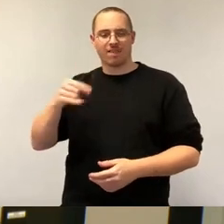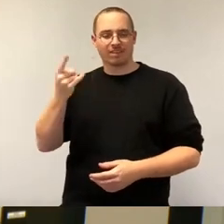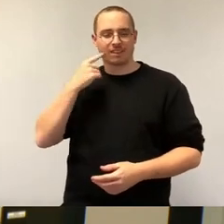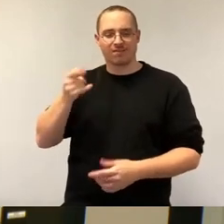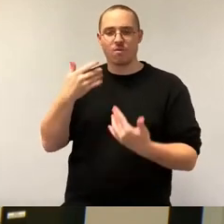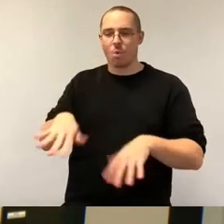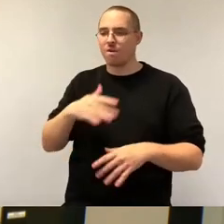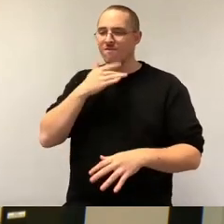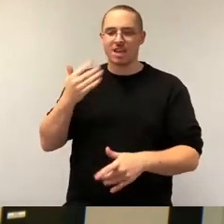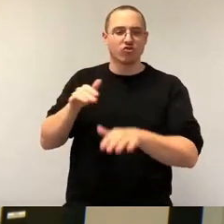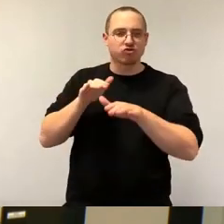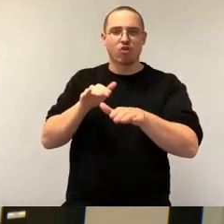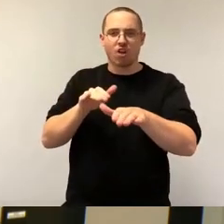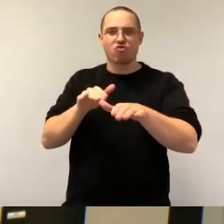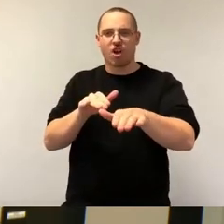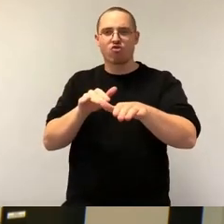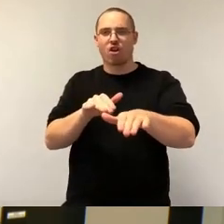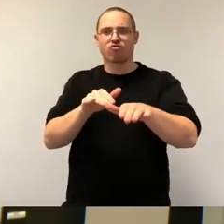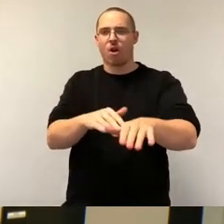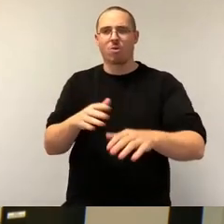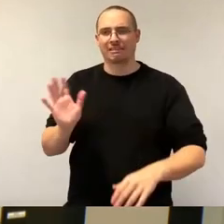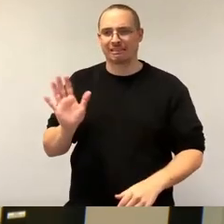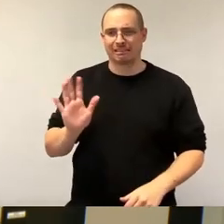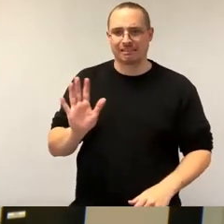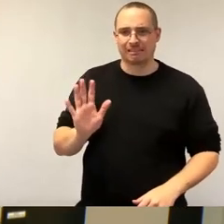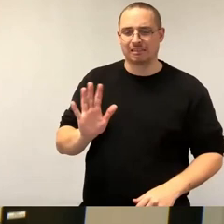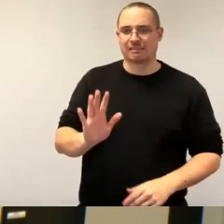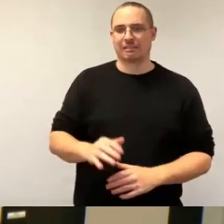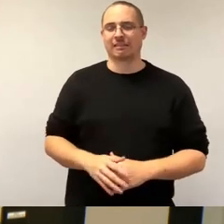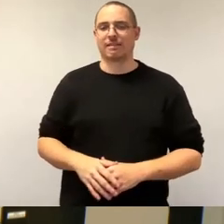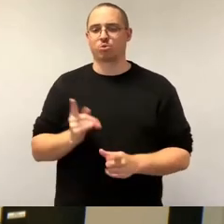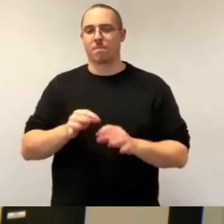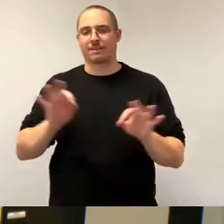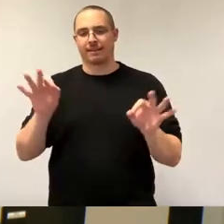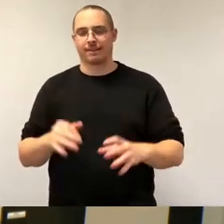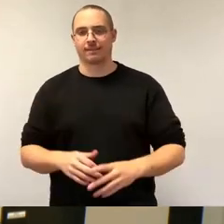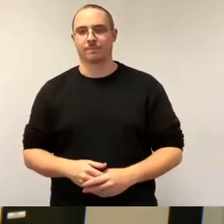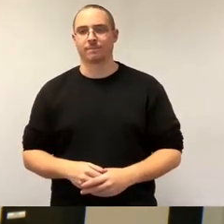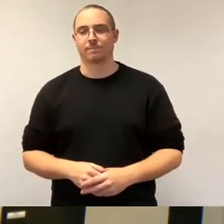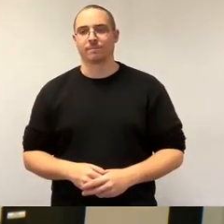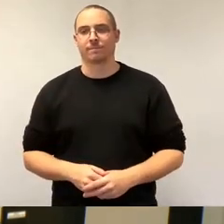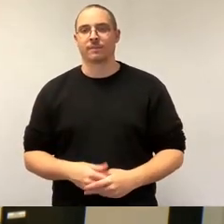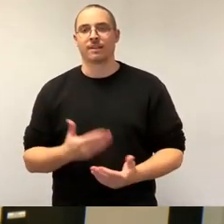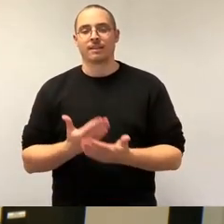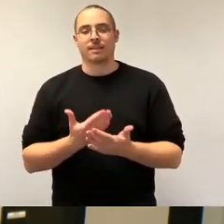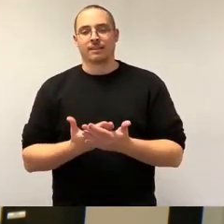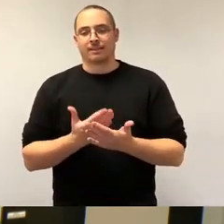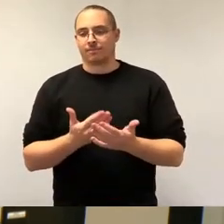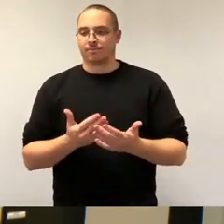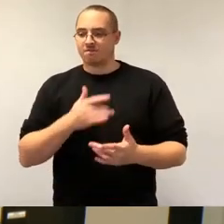muss natürlich ein bisschen besser werden, sodass also eben die vielen mehr Verkehrsflüsse gut geleitet werden.